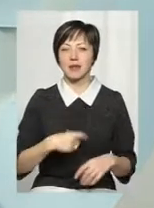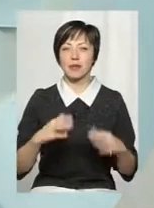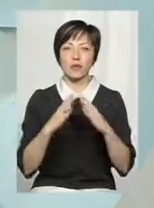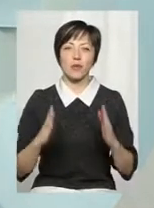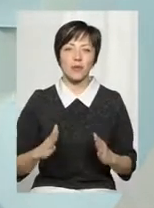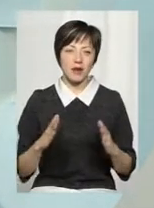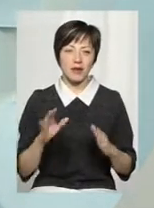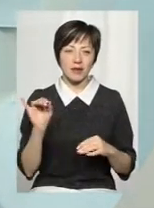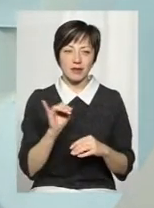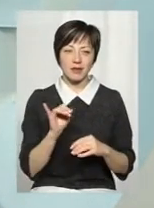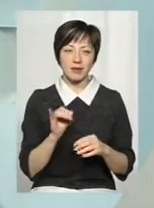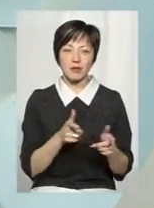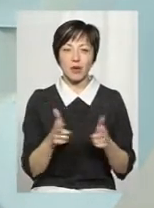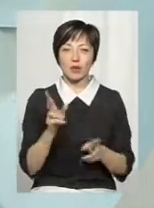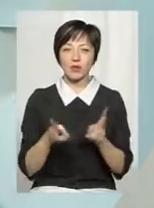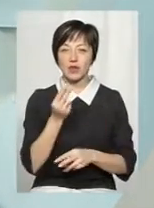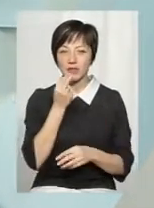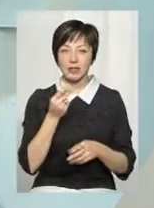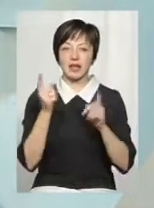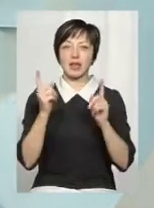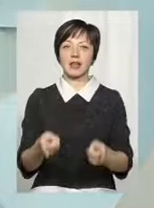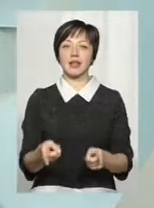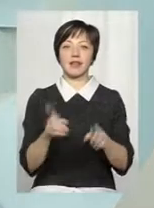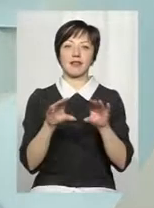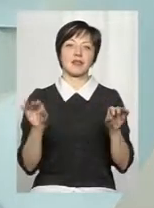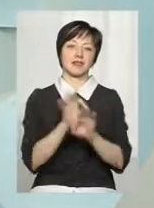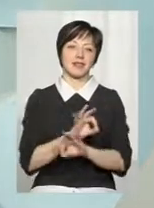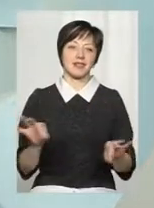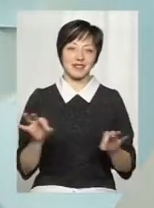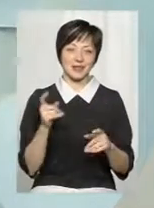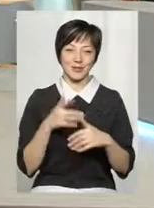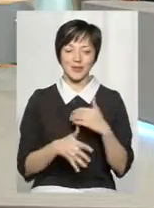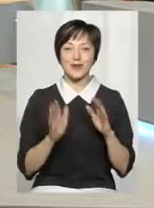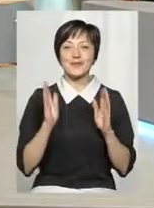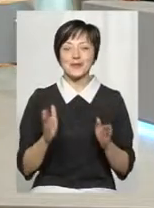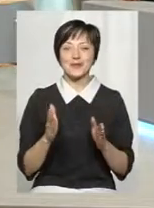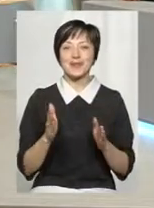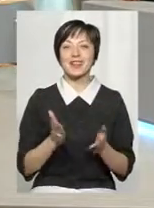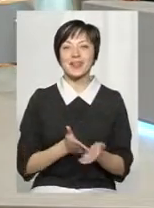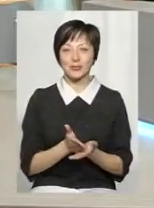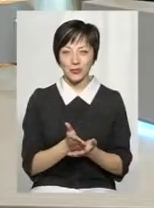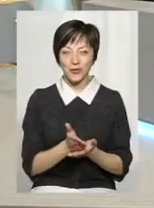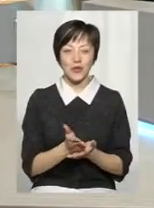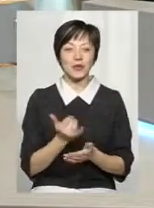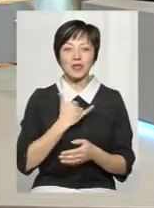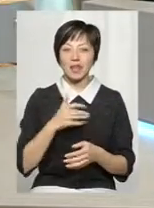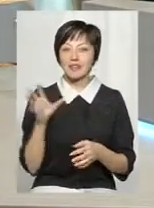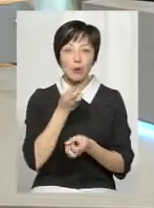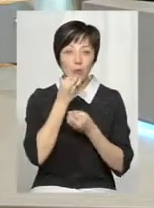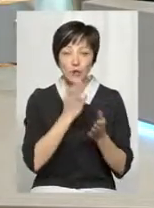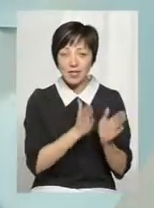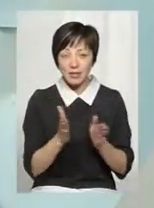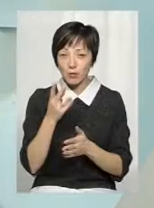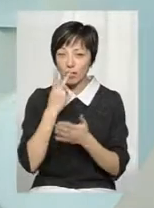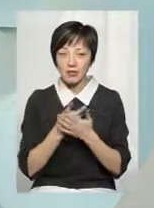приготував собі їсти, ліг на диван і все в нього класно. Будемо наваштовані оптимістично. У іде все позитивно.